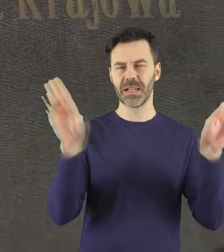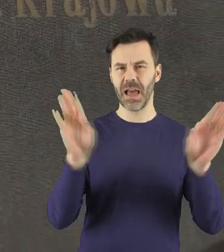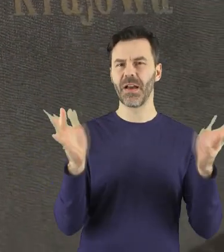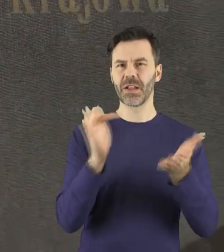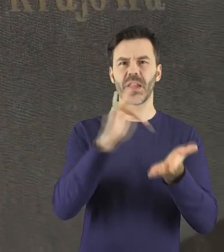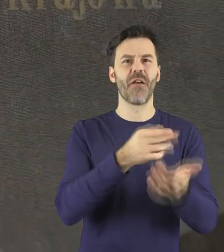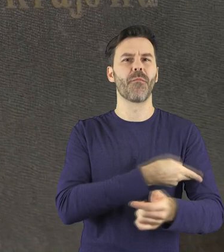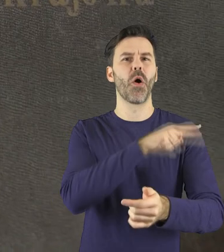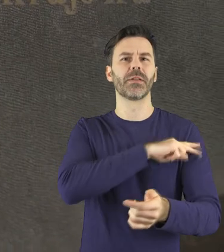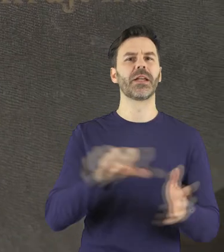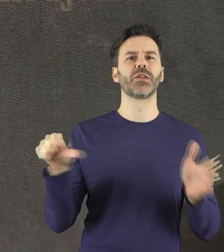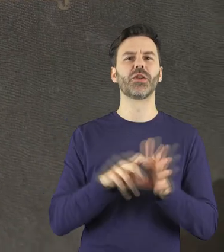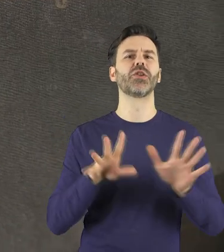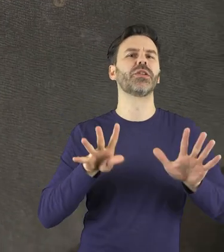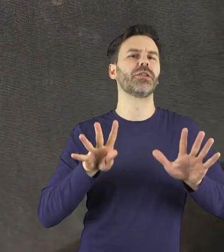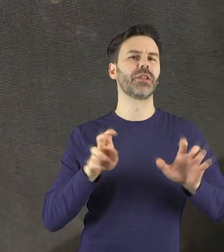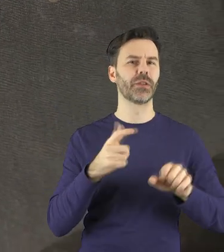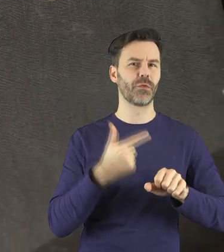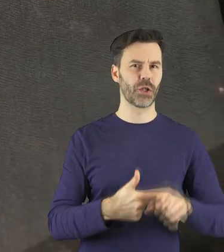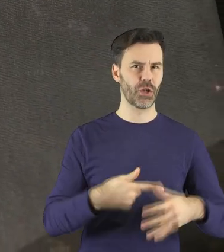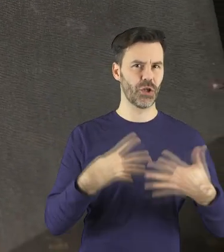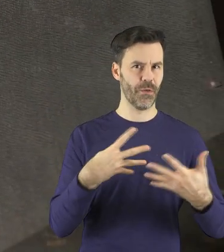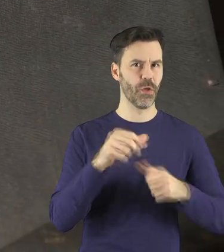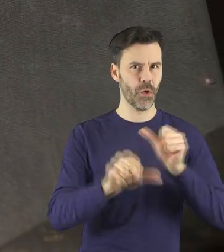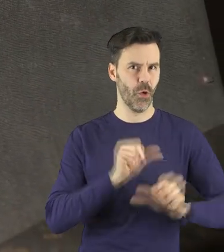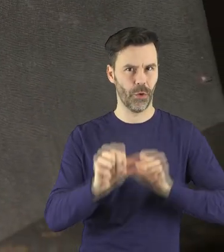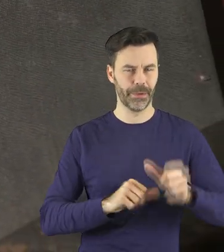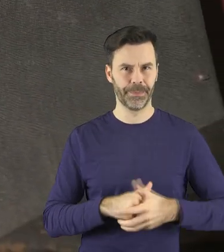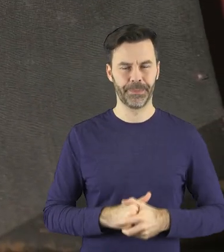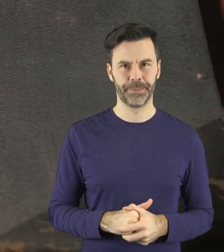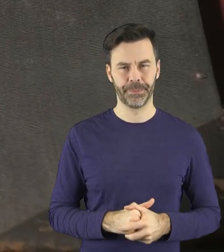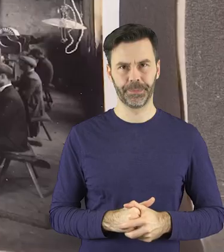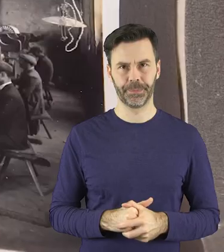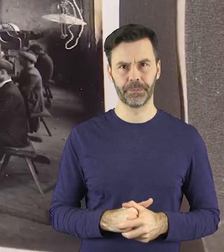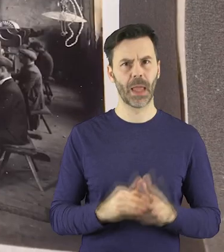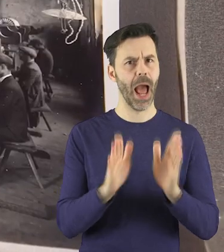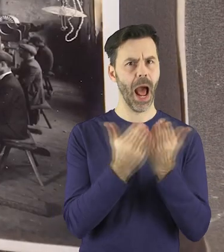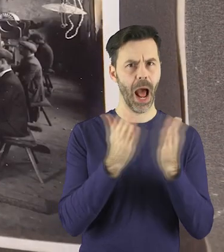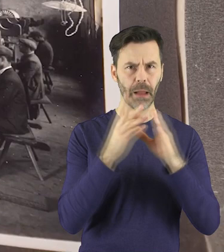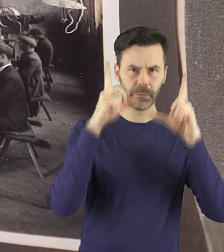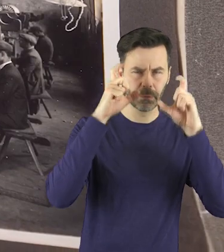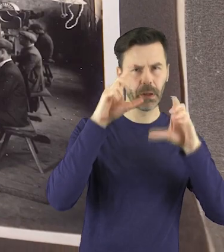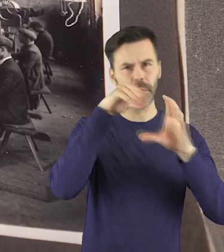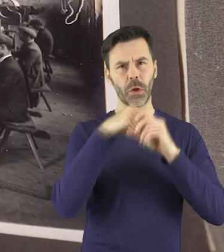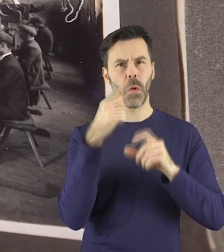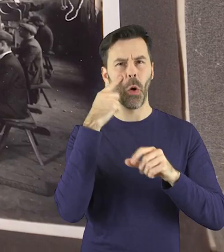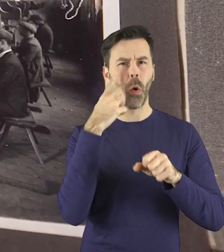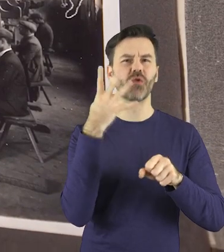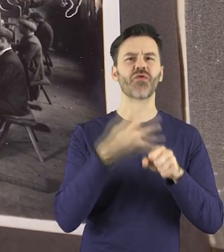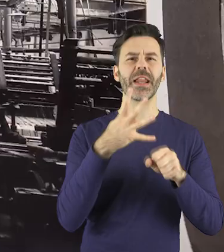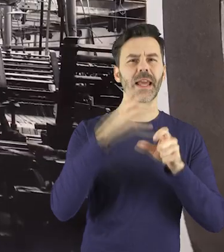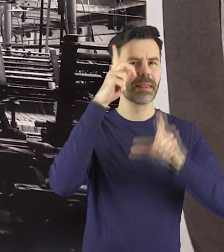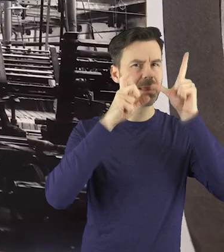miała miejsce w Poznaniu w 1929 roku. Album zawiera około 40